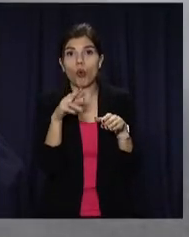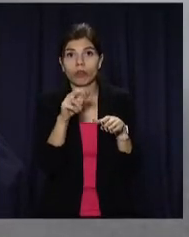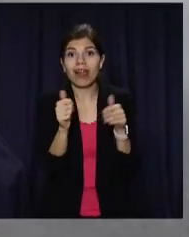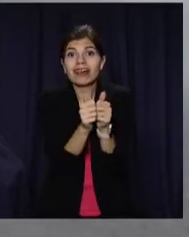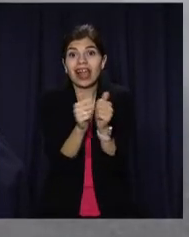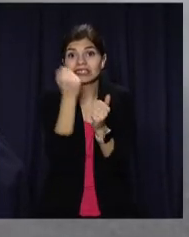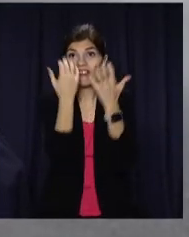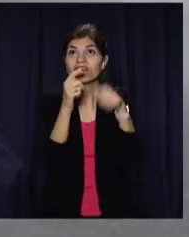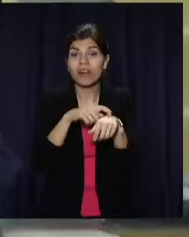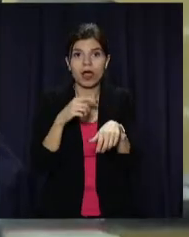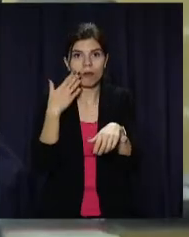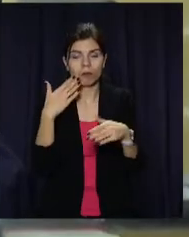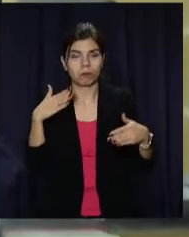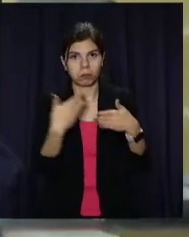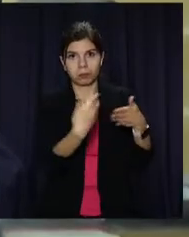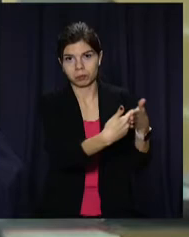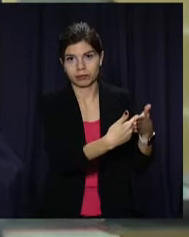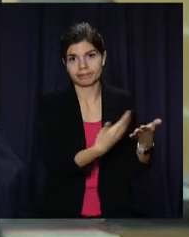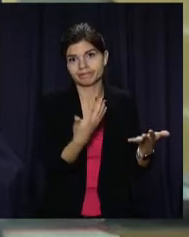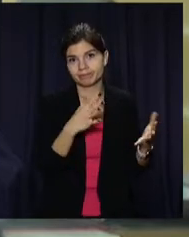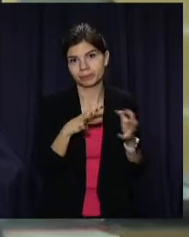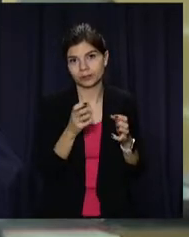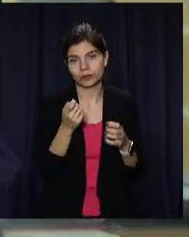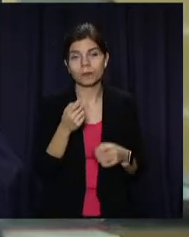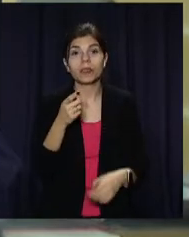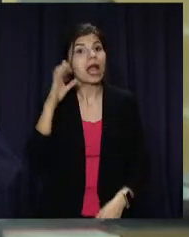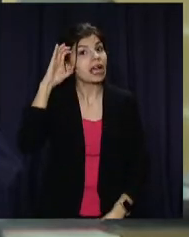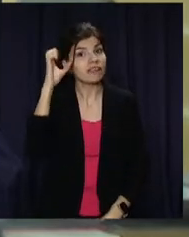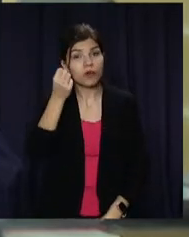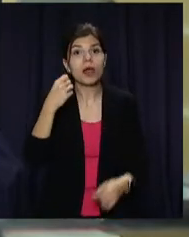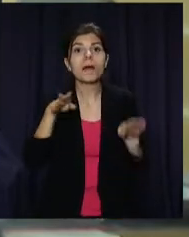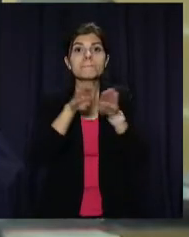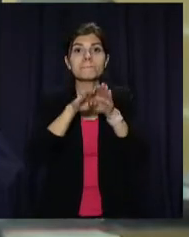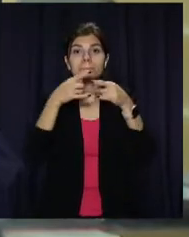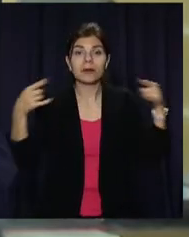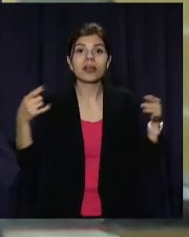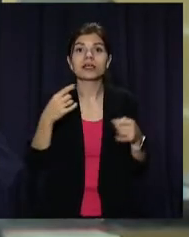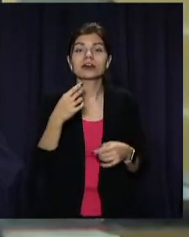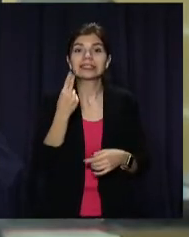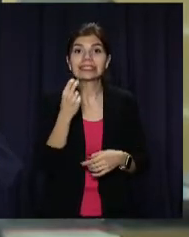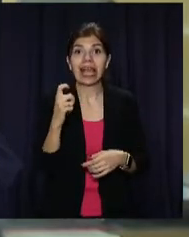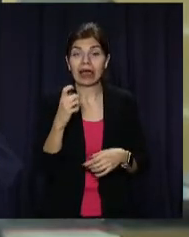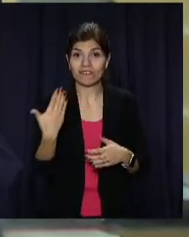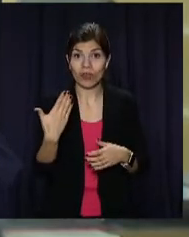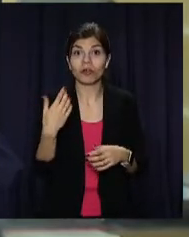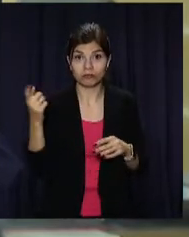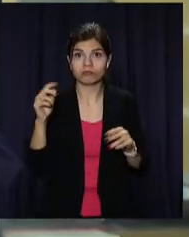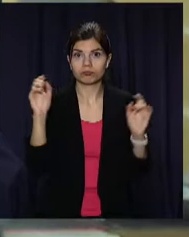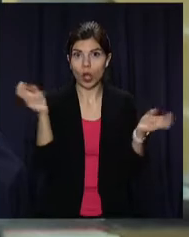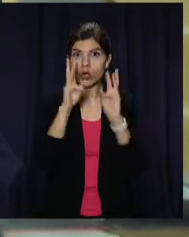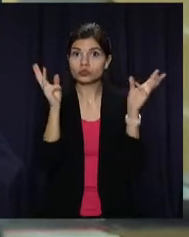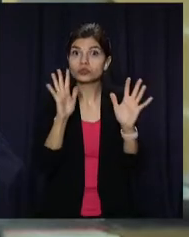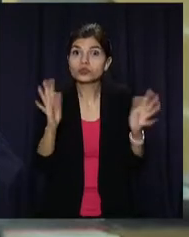стояла на світлофорі. У Кривому Розі горів меблевий цех. На вулиці Рубльова, що у Саксаганському районі міста, сталася